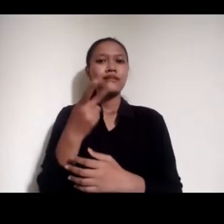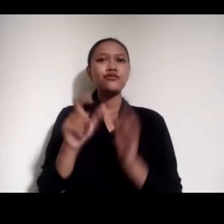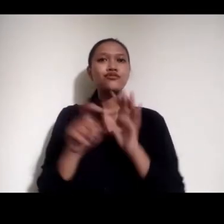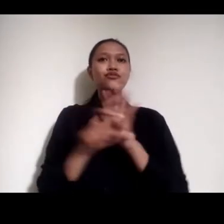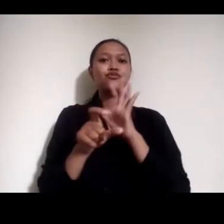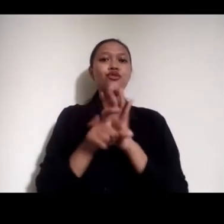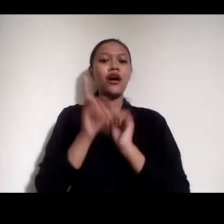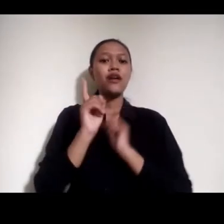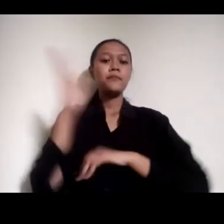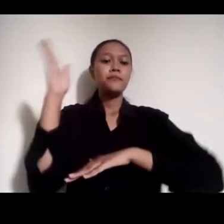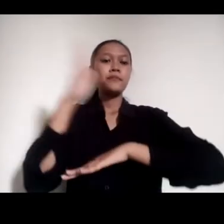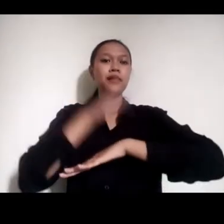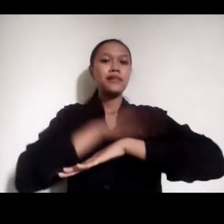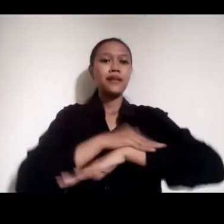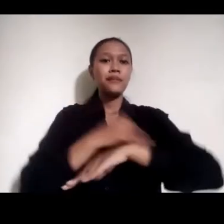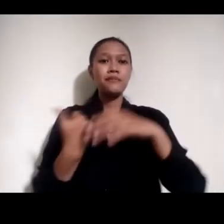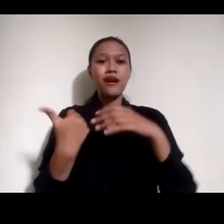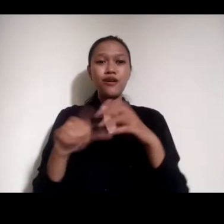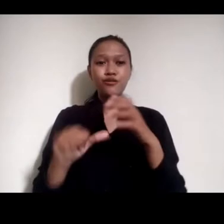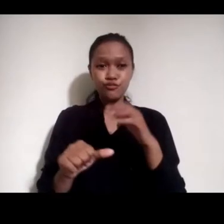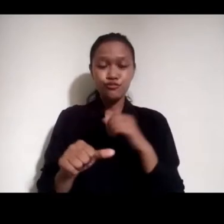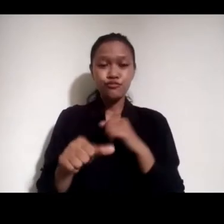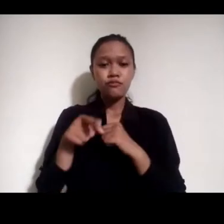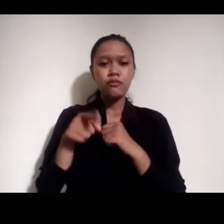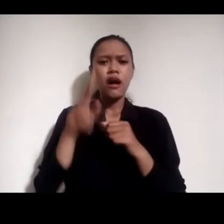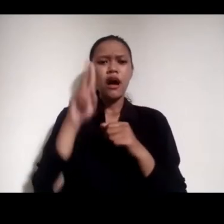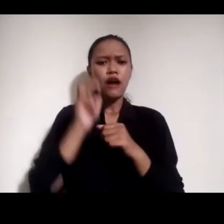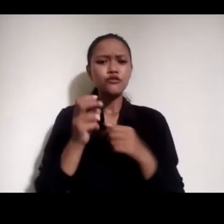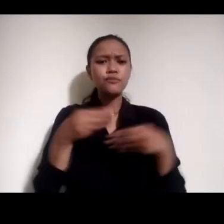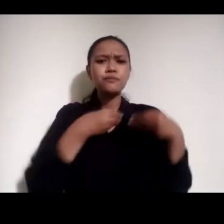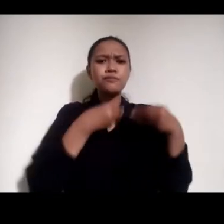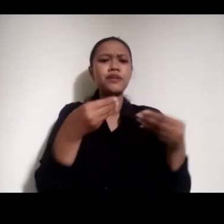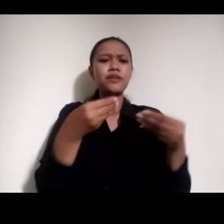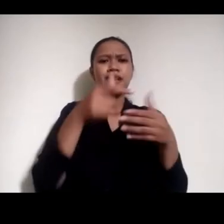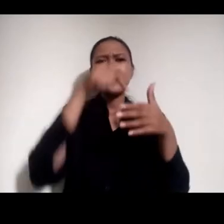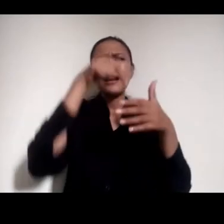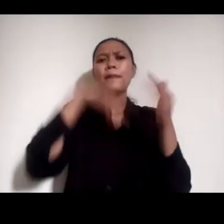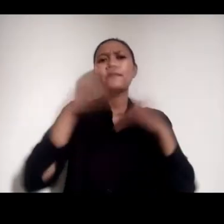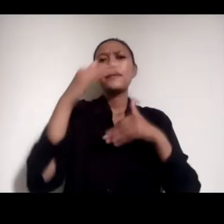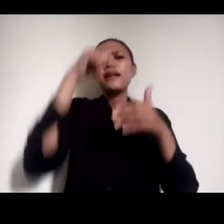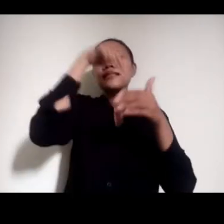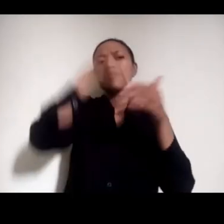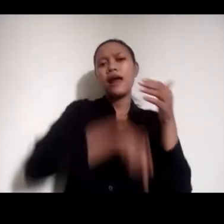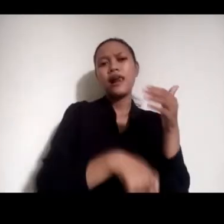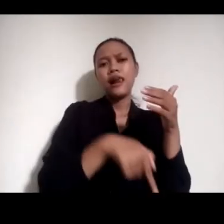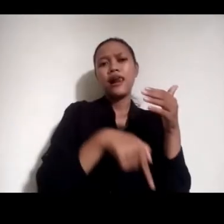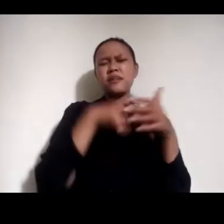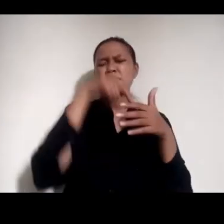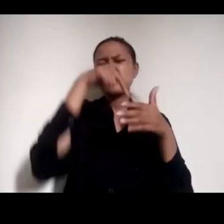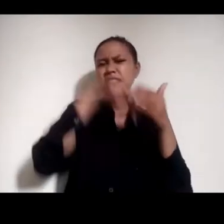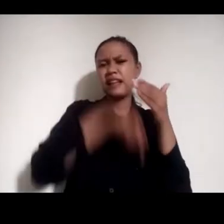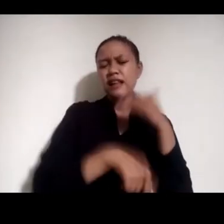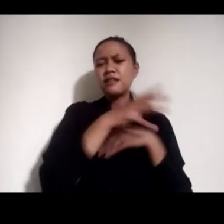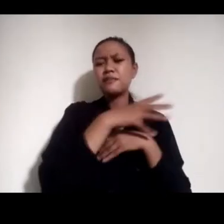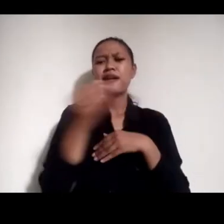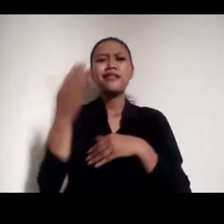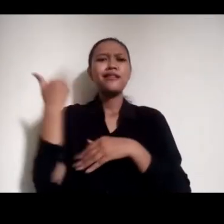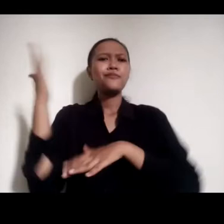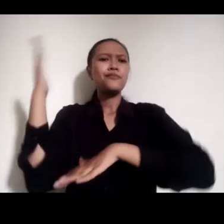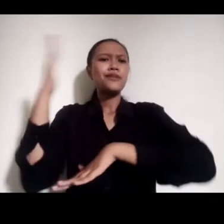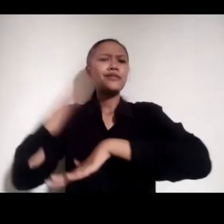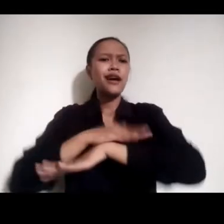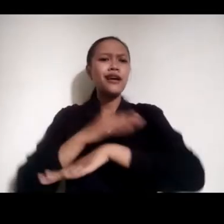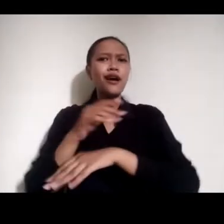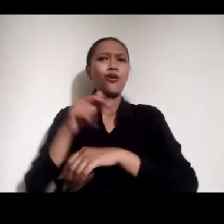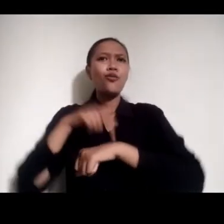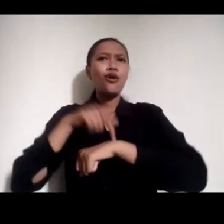Memberikan sesuatu yang lebih dalam Dari sekedar berita cepat-cepatan Yang bersaing